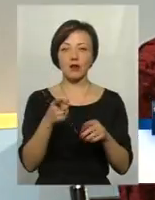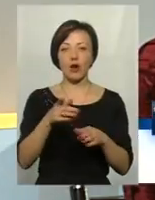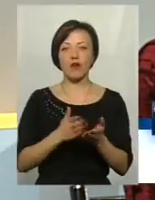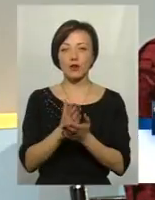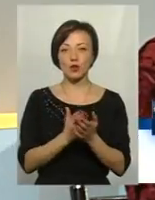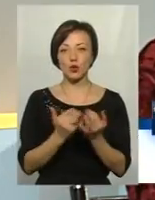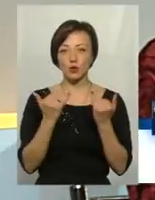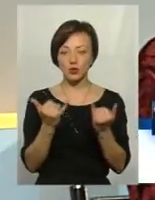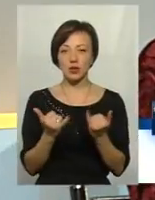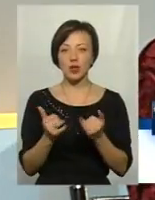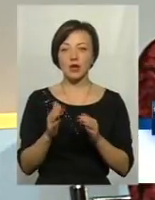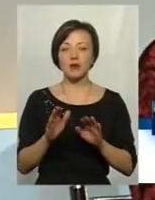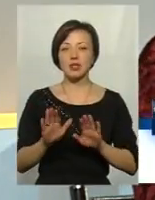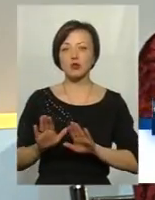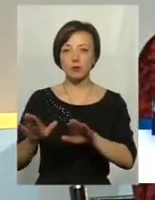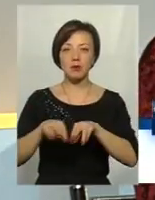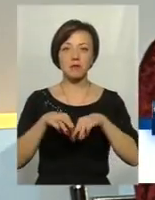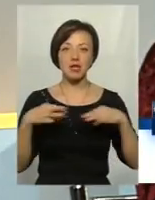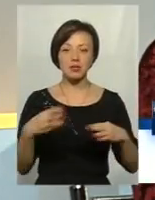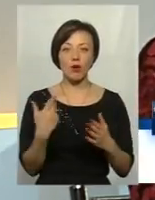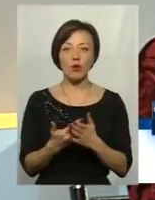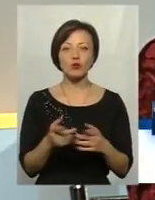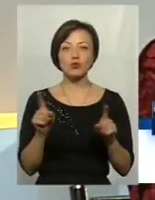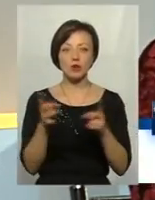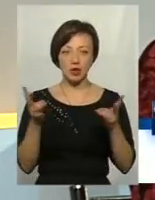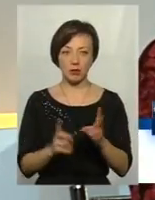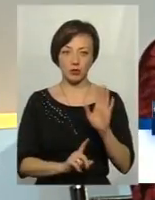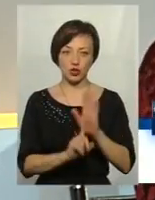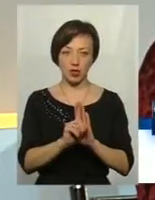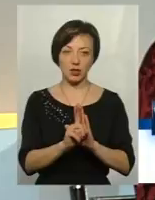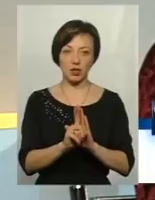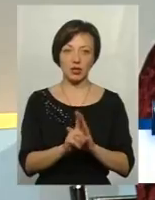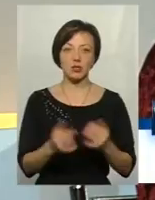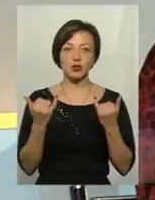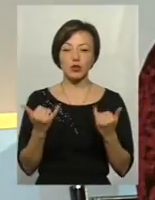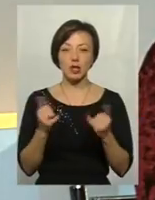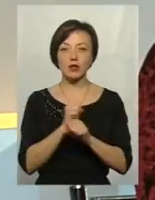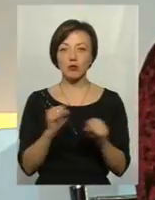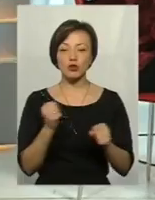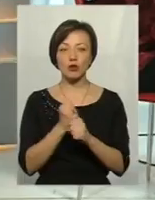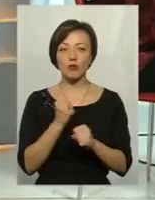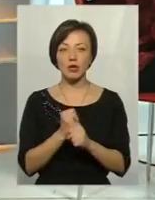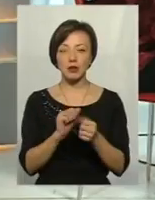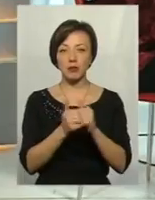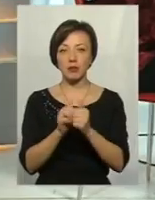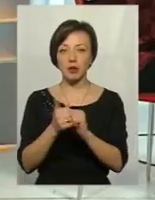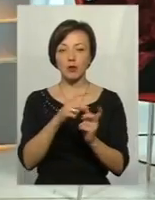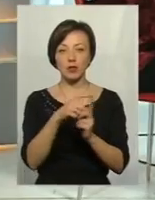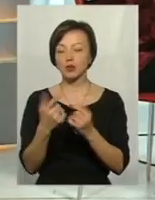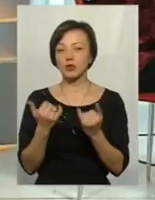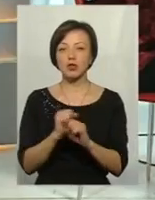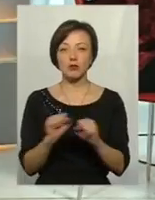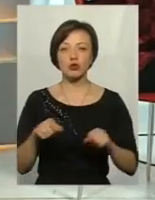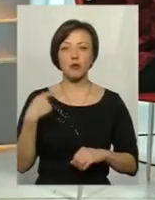отримає посаду заступника міністра. Ось з чого варто розпочинати. Сьогодні не можна робити підміну понятті. Сьогодні не